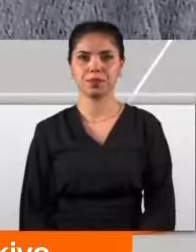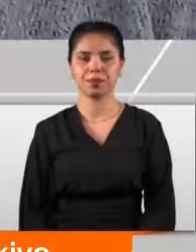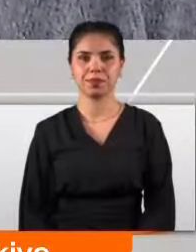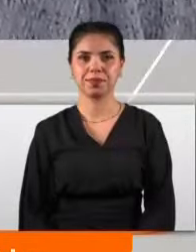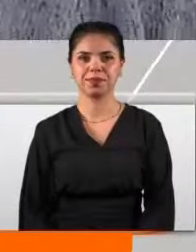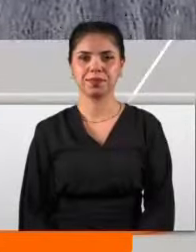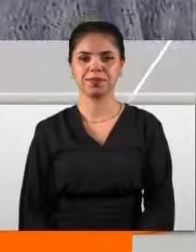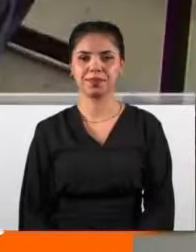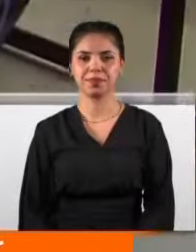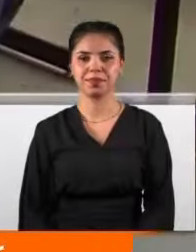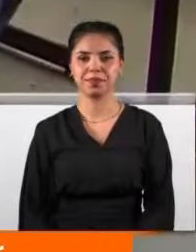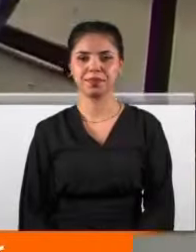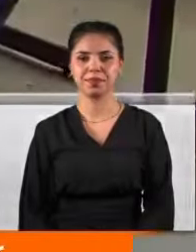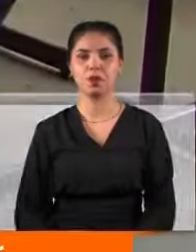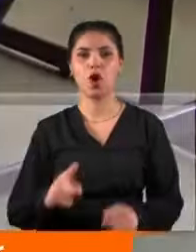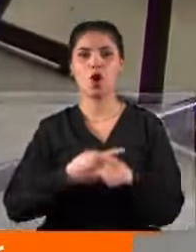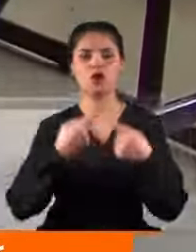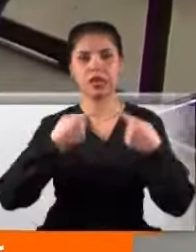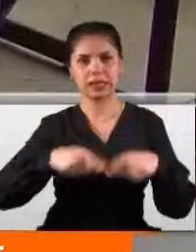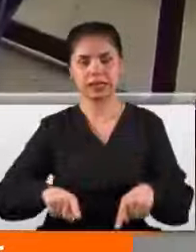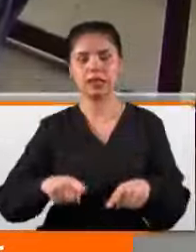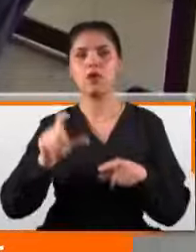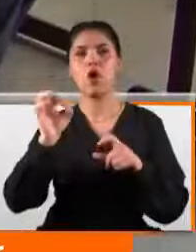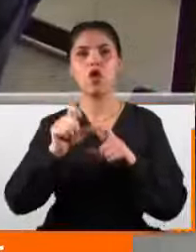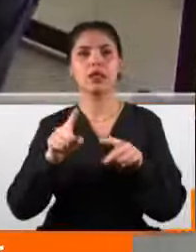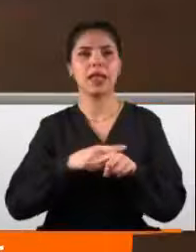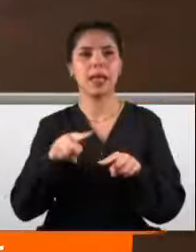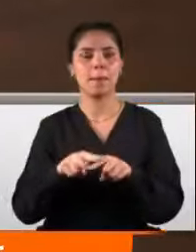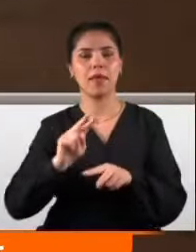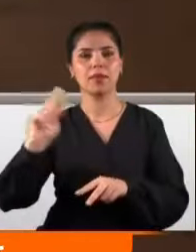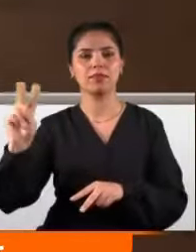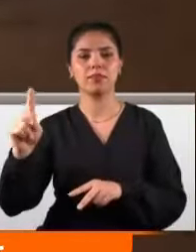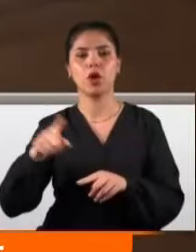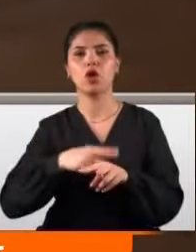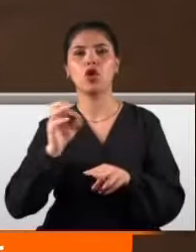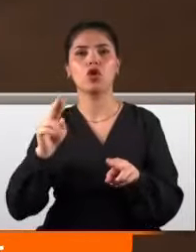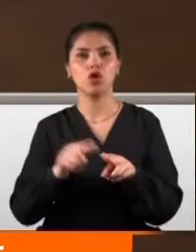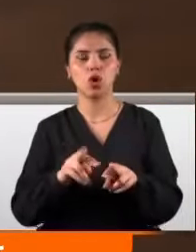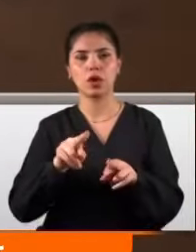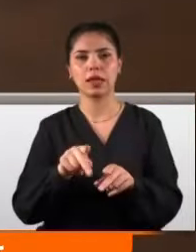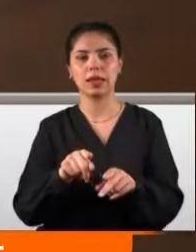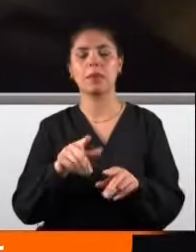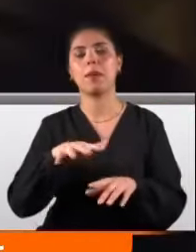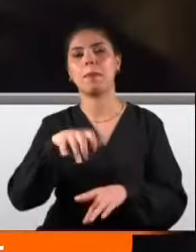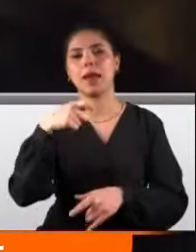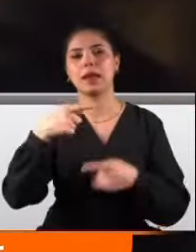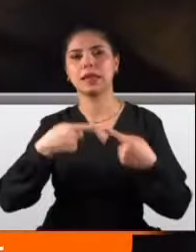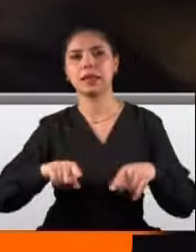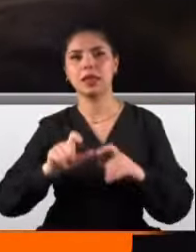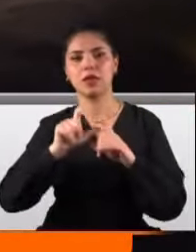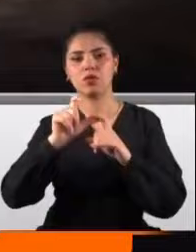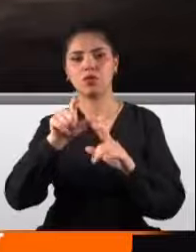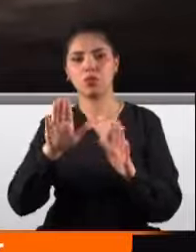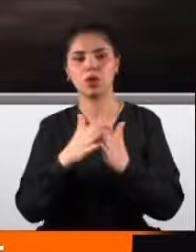işlerimizi kolaylaştırdı. Ortak sınavların ve ÖSYM tarafından yapılan yüksek öğretim kurumları gibi merkezi sınavların soruları da